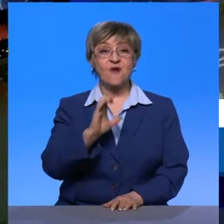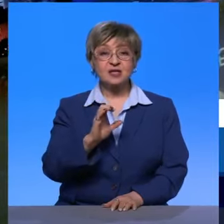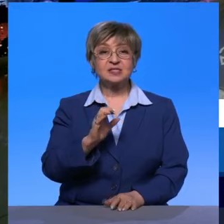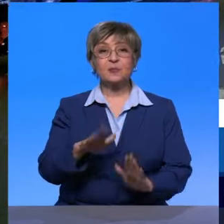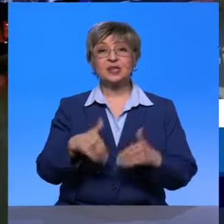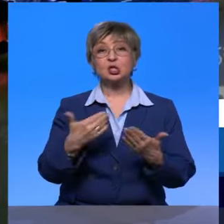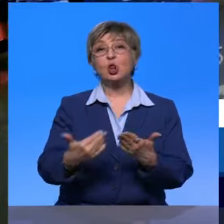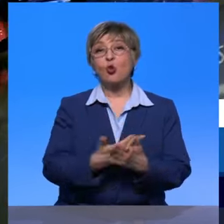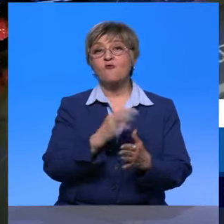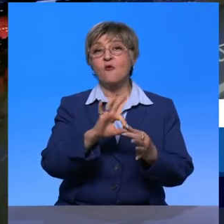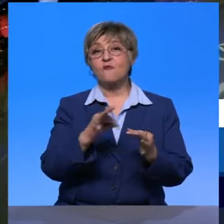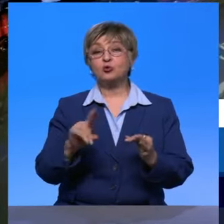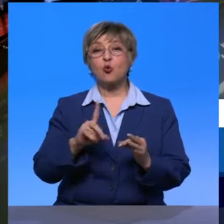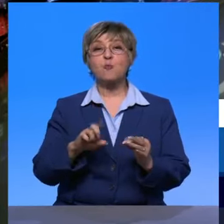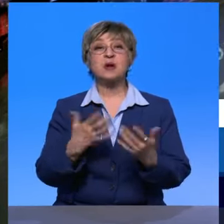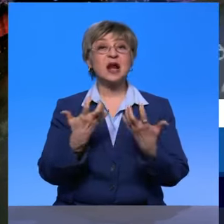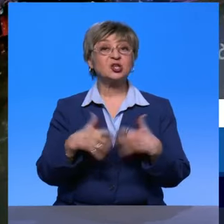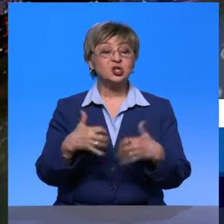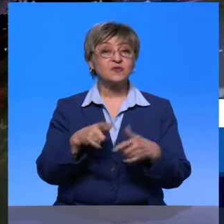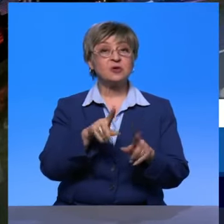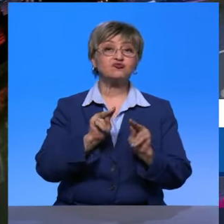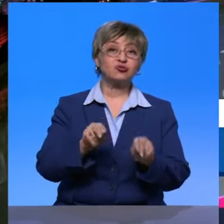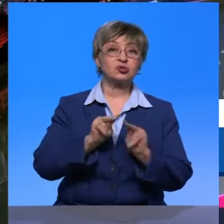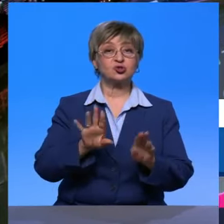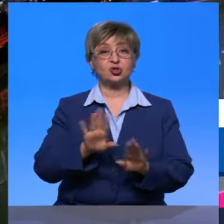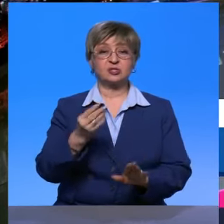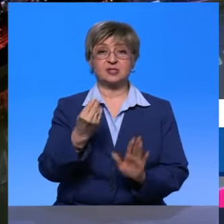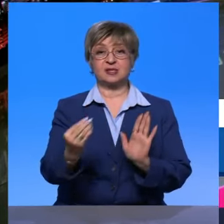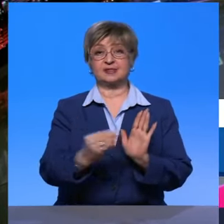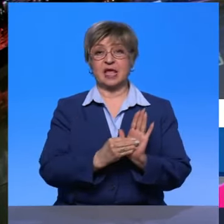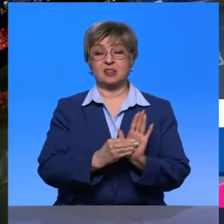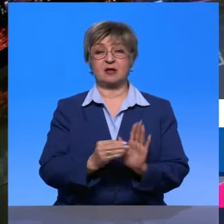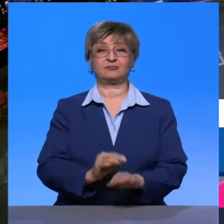предлагает рассчитывать обоснованность или необоснованность цен. Оставайтесь с нами.